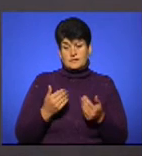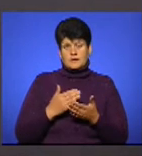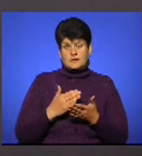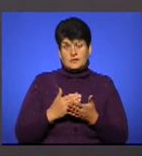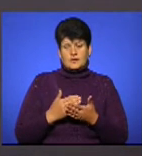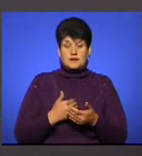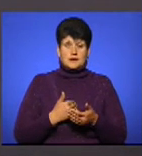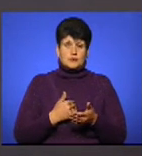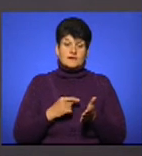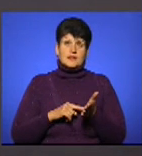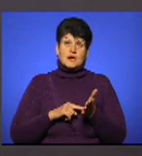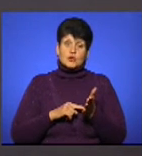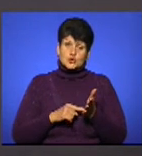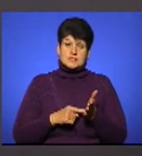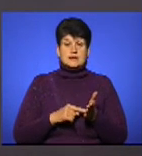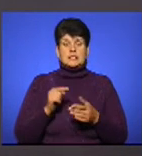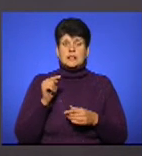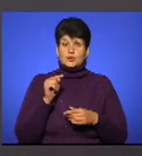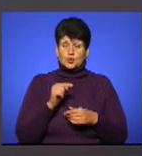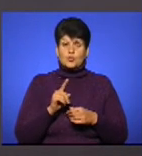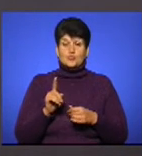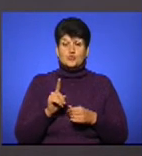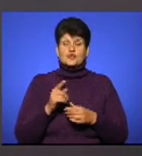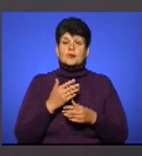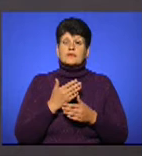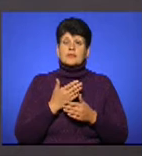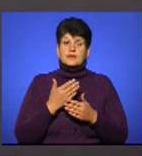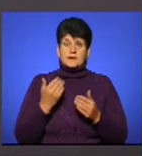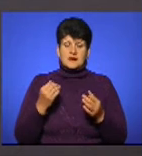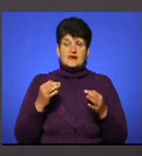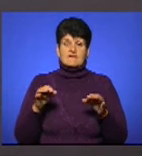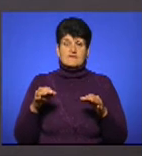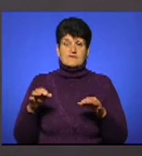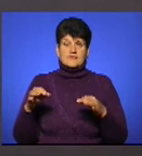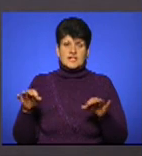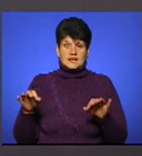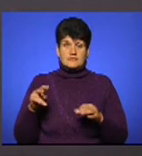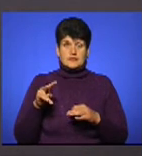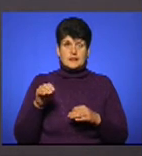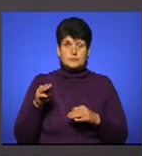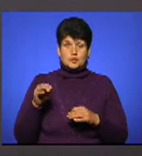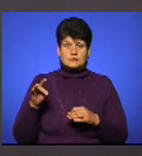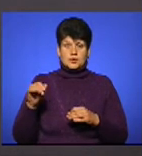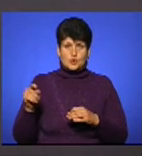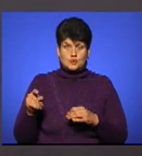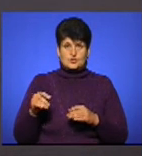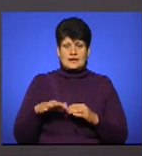я би хотів наголосити на тому, що немає вільних від лептоспірозу територій.